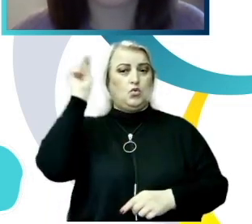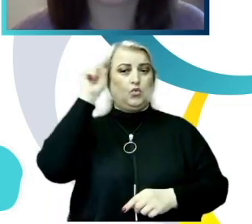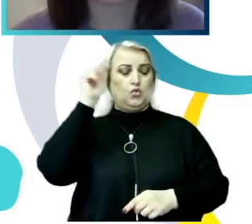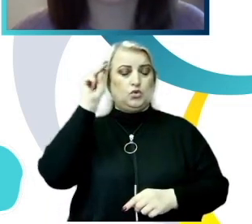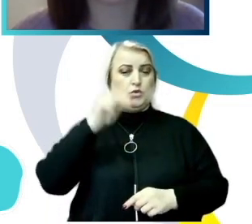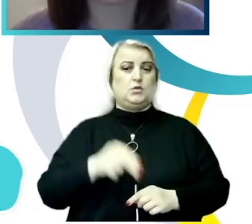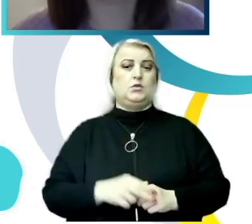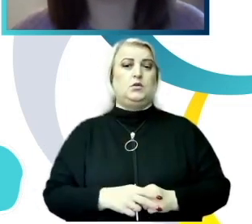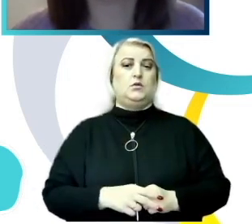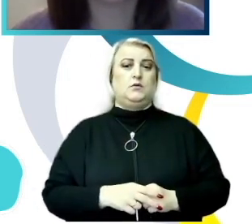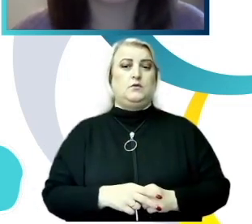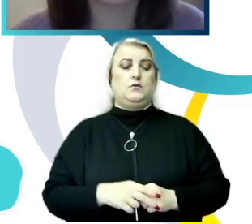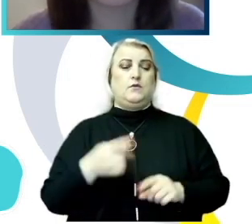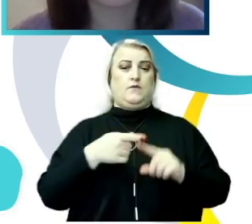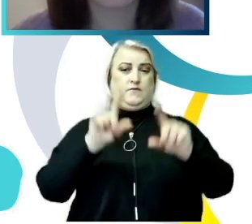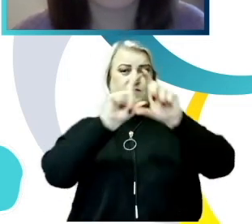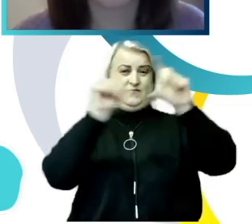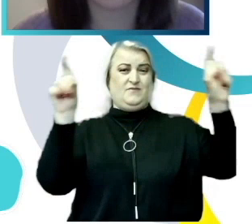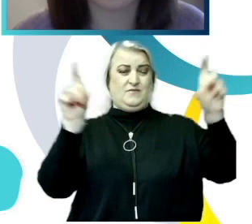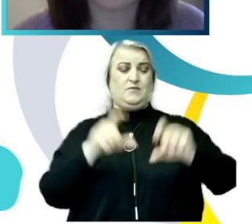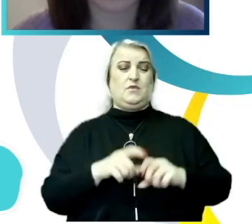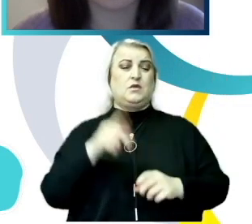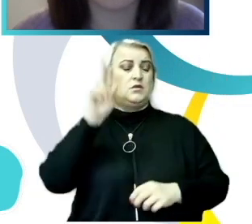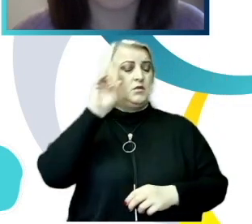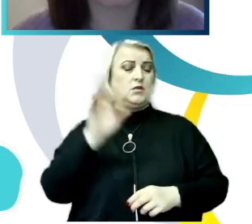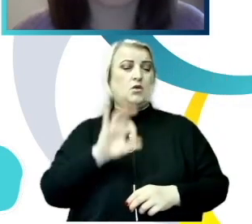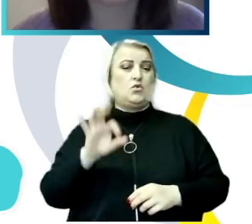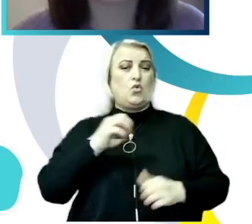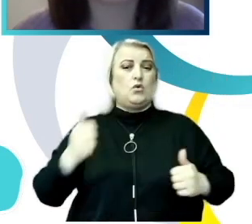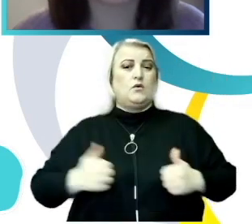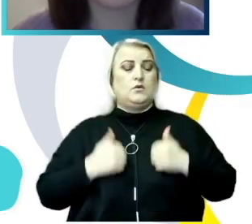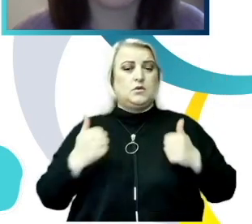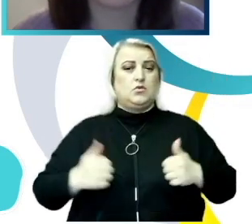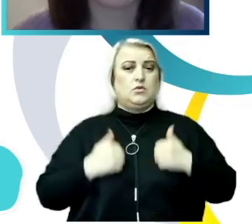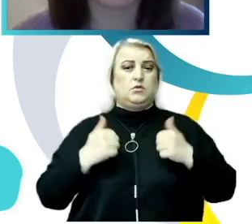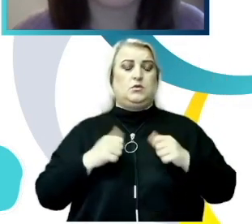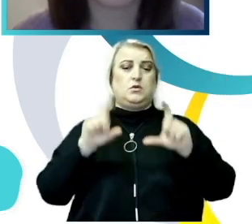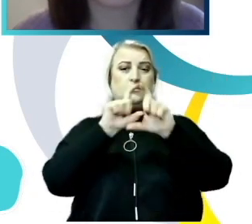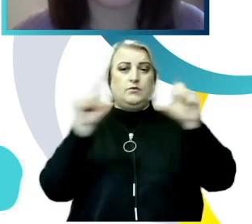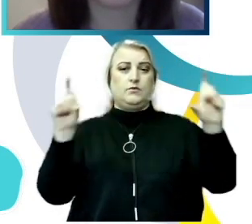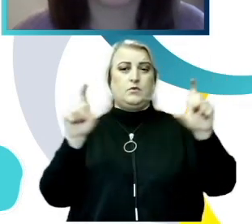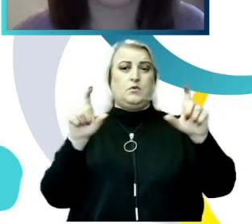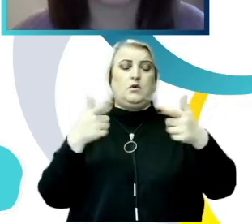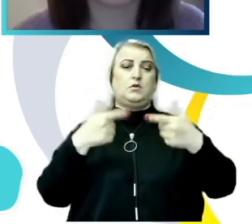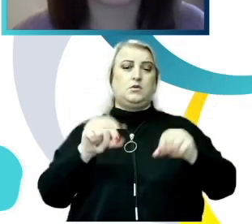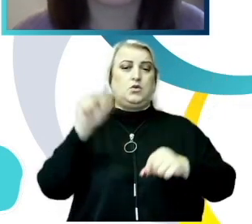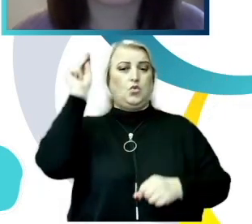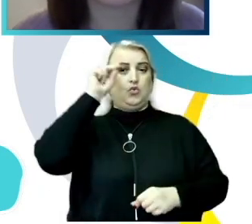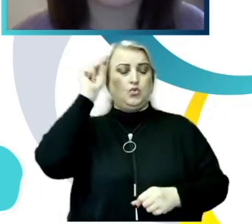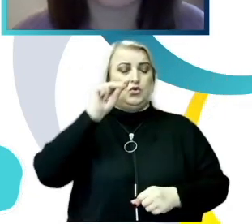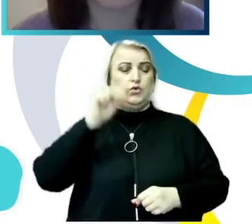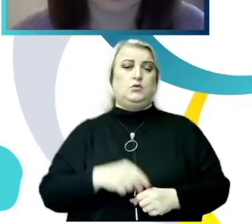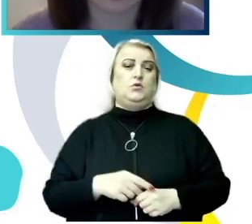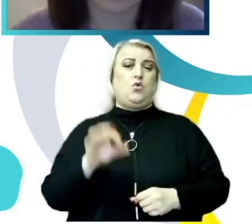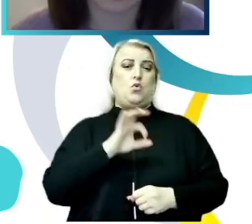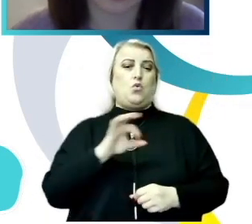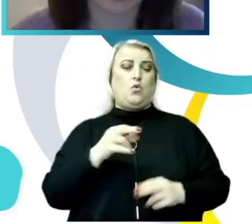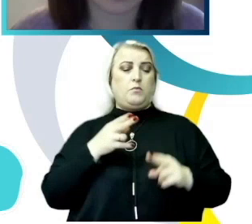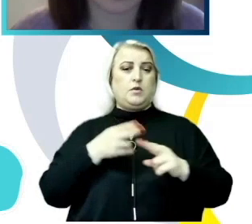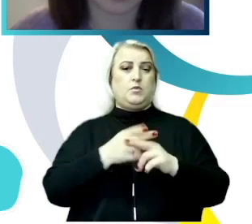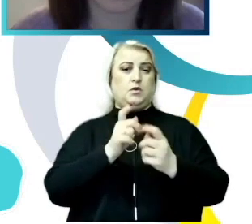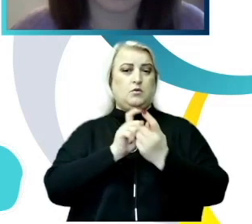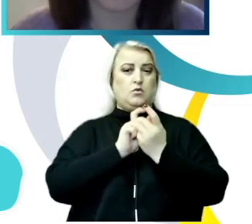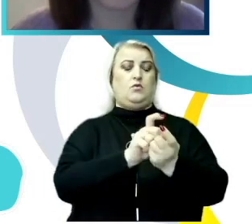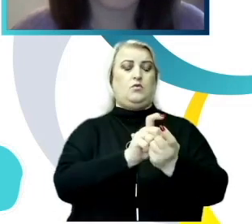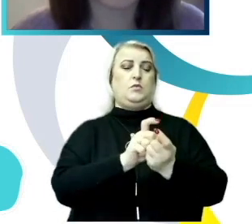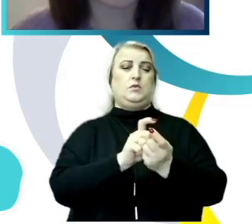instituțiile educaționale nu cunosc despre eforturile instituțiilor în care studiază cu privire la prevenirea și combaterea hărțuirii